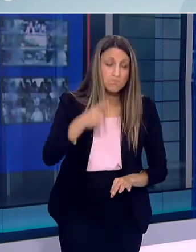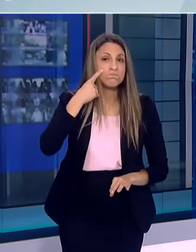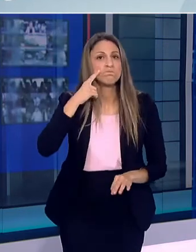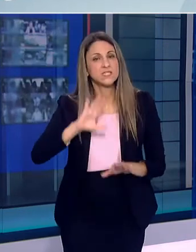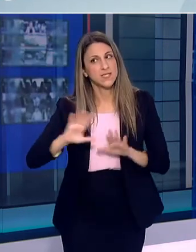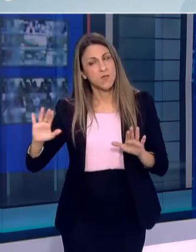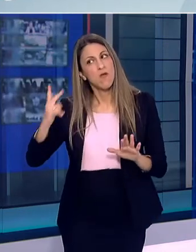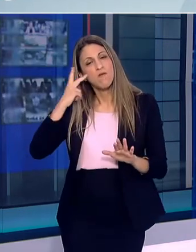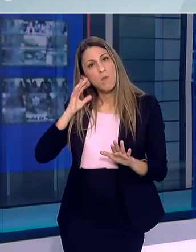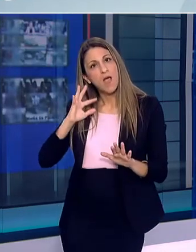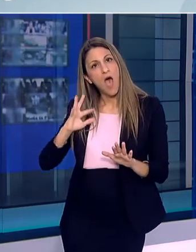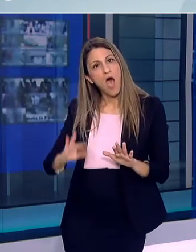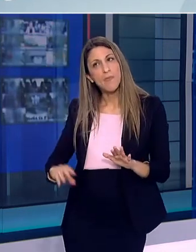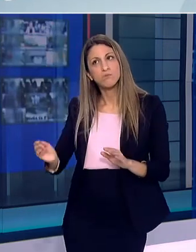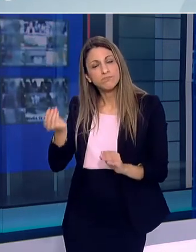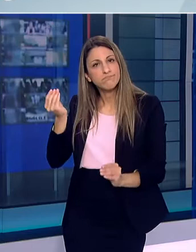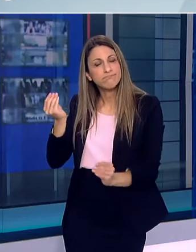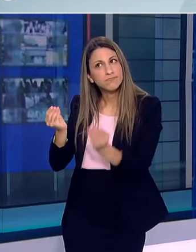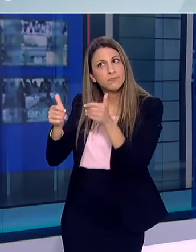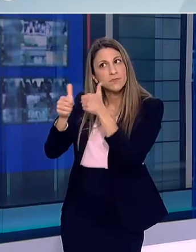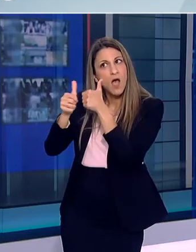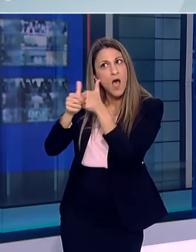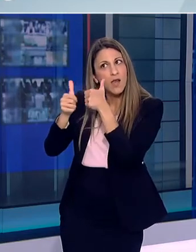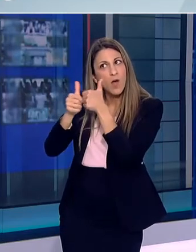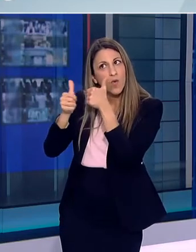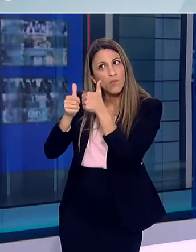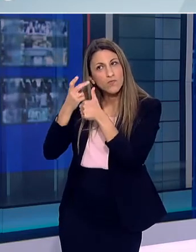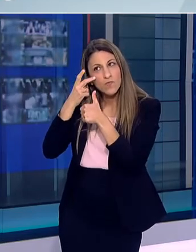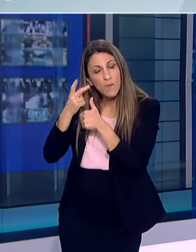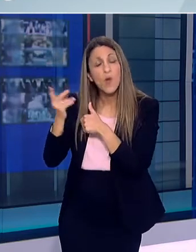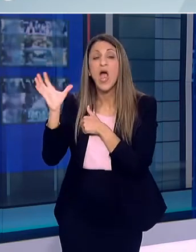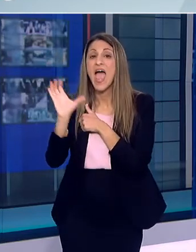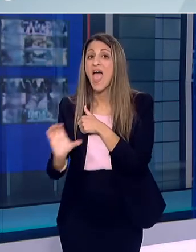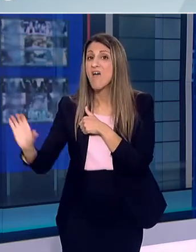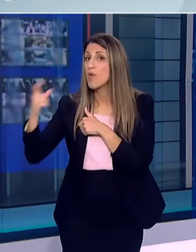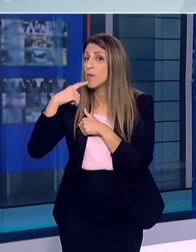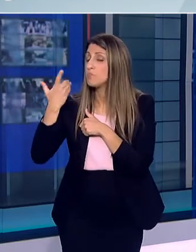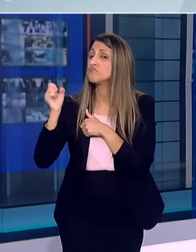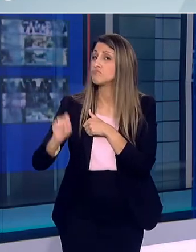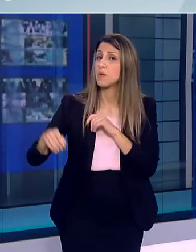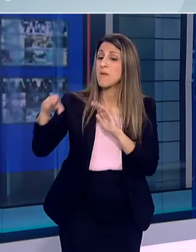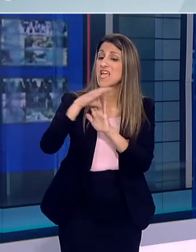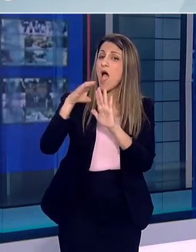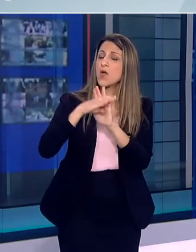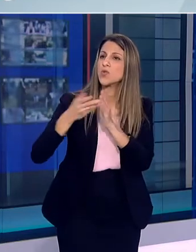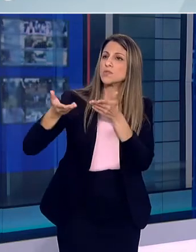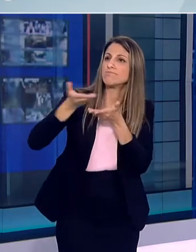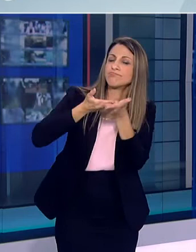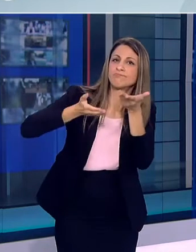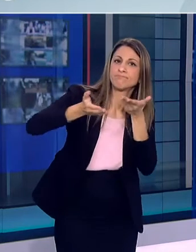βάση τα επιδημιολογικά δεδομένα στην Ευρώπη η οποία έχει προτείνει την ανοιχτή επικοινωνία με κανόνες έχει προτείνει την